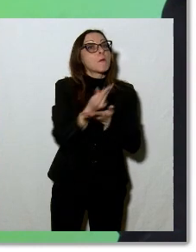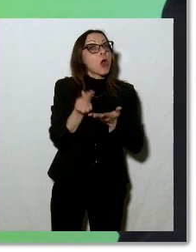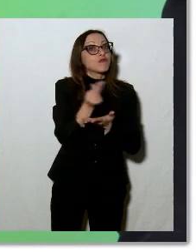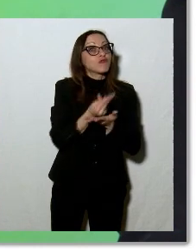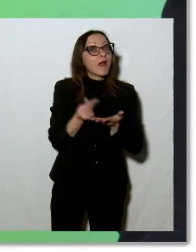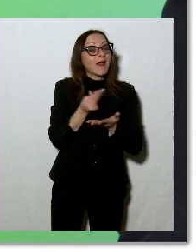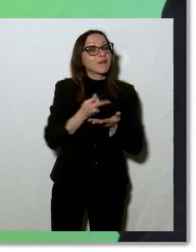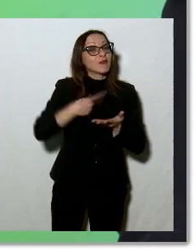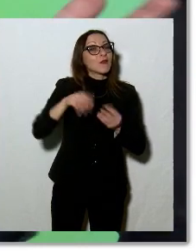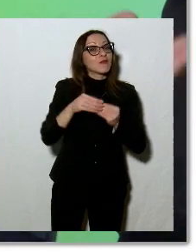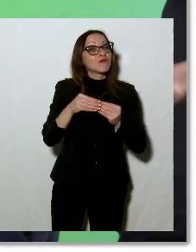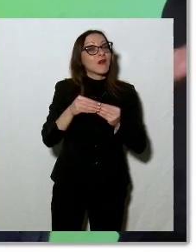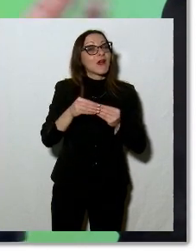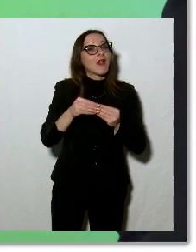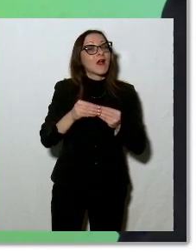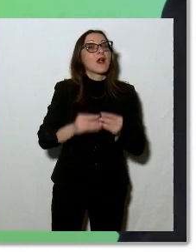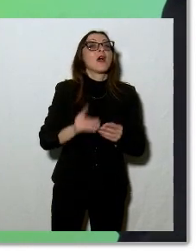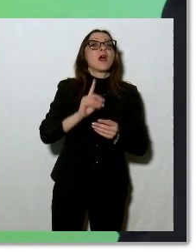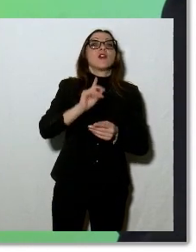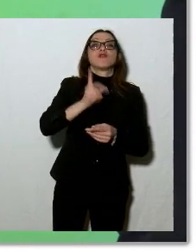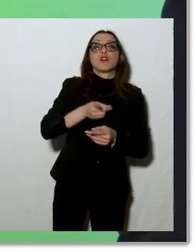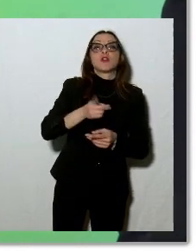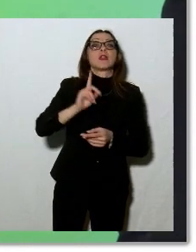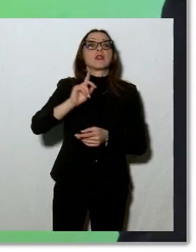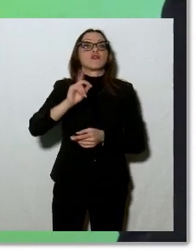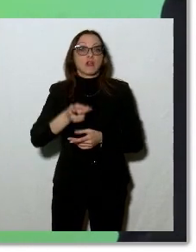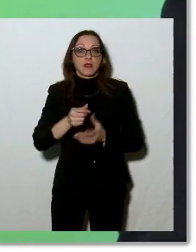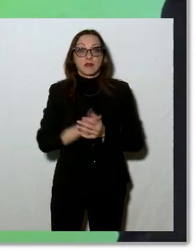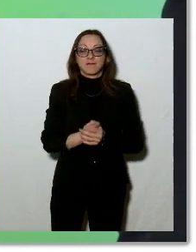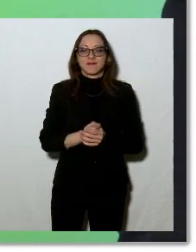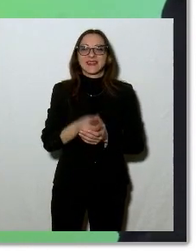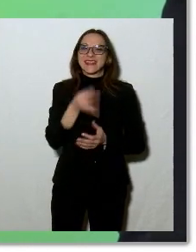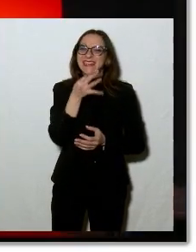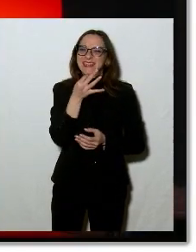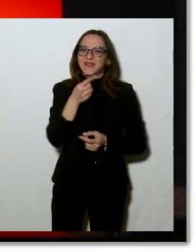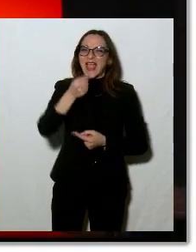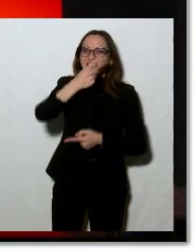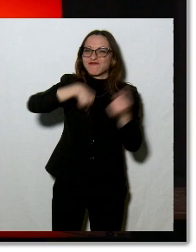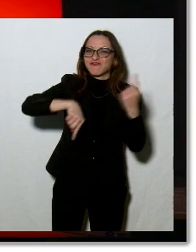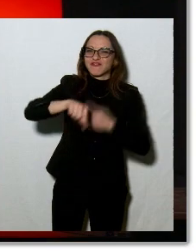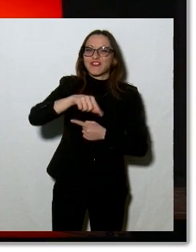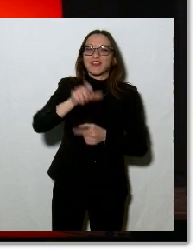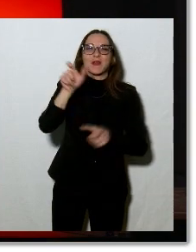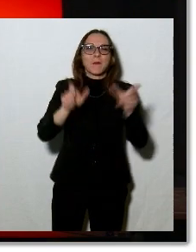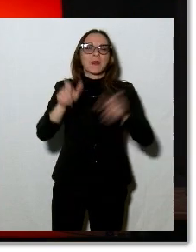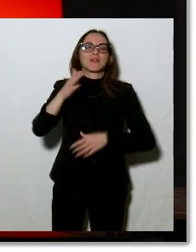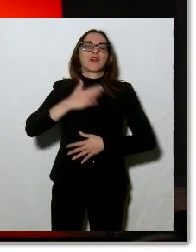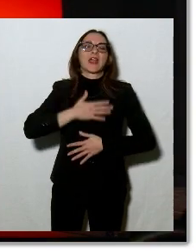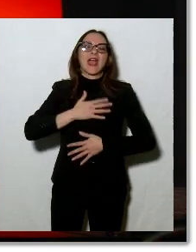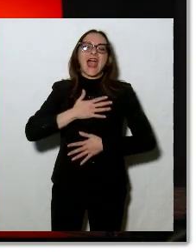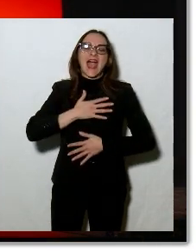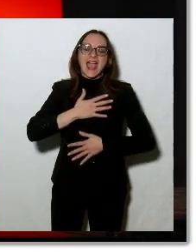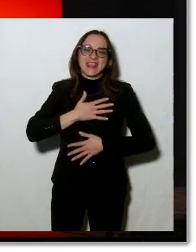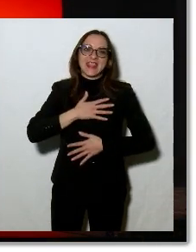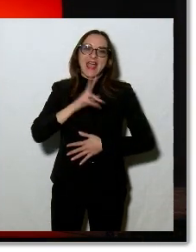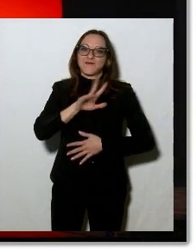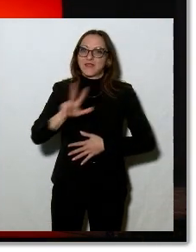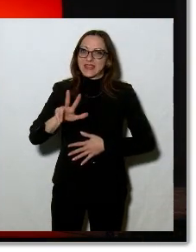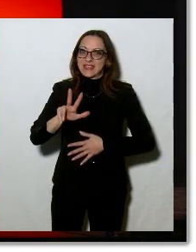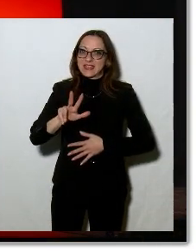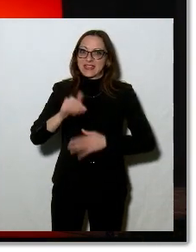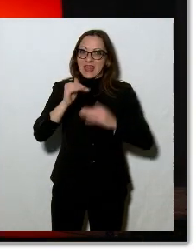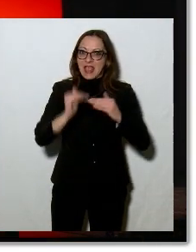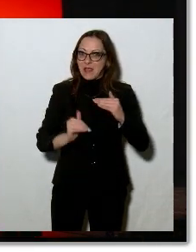con il Giro Next Gen, che è il Giro del Under 23, quindi definito proprio per